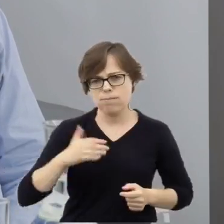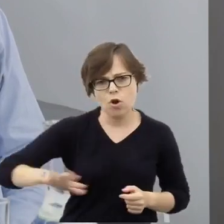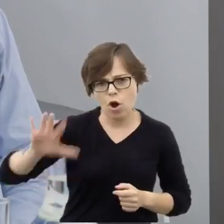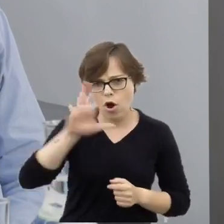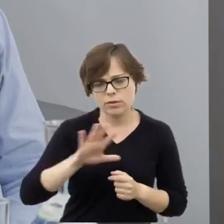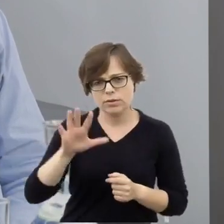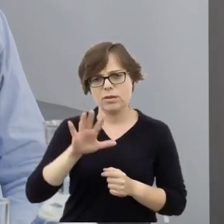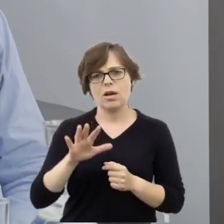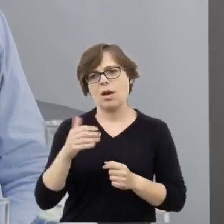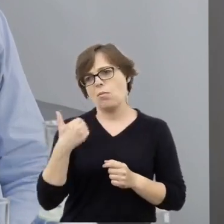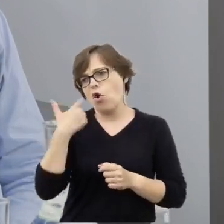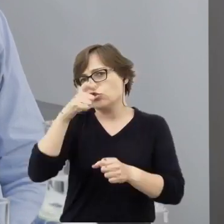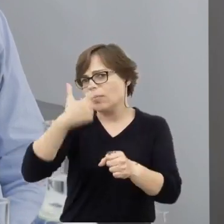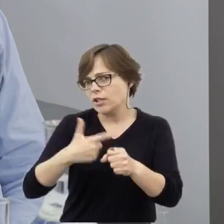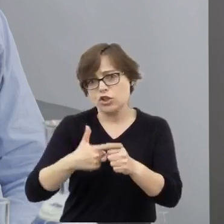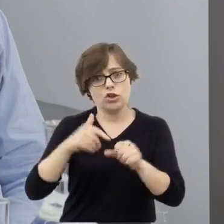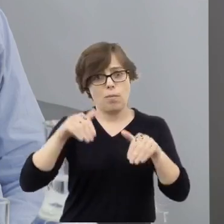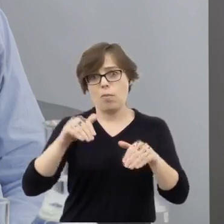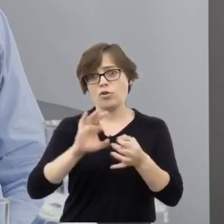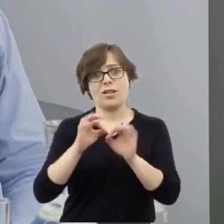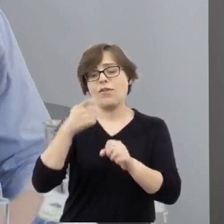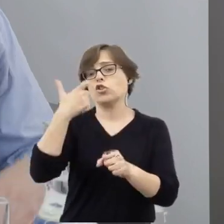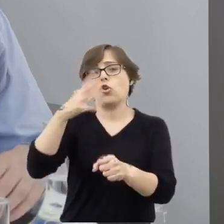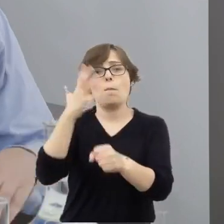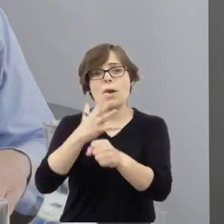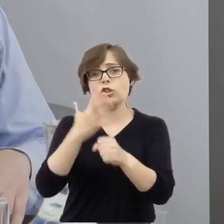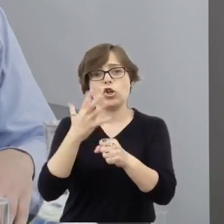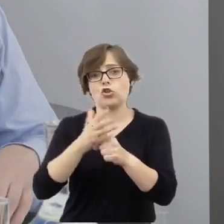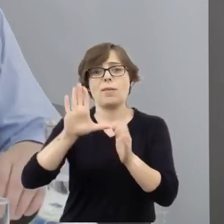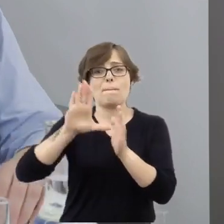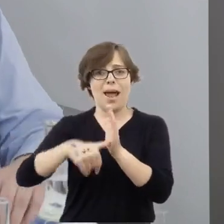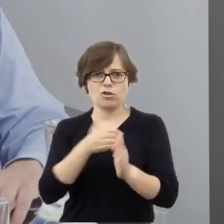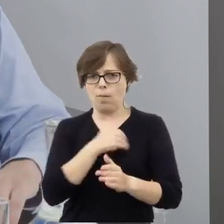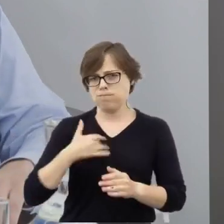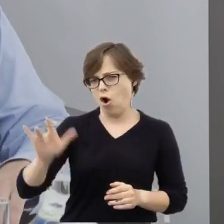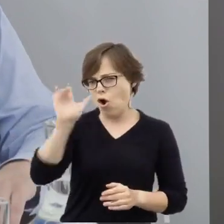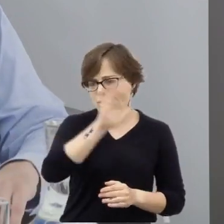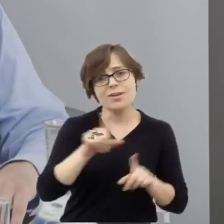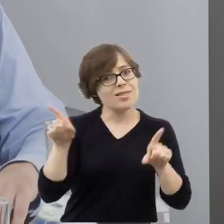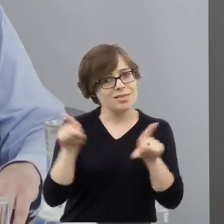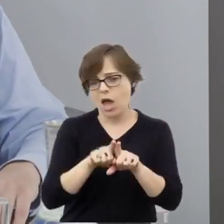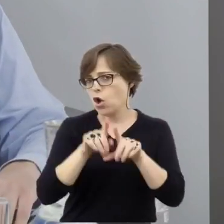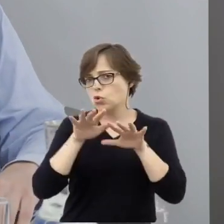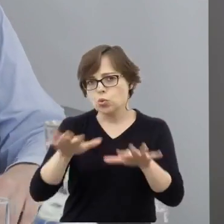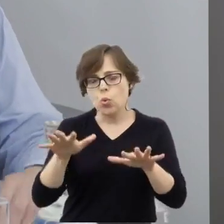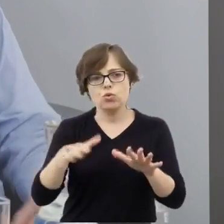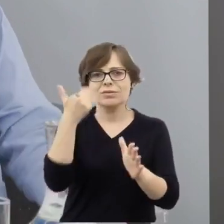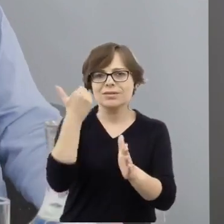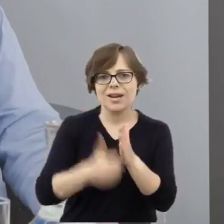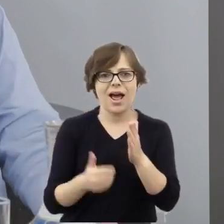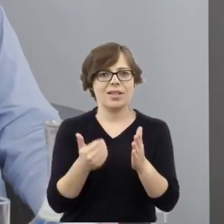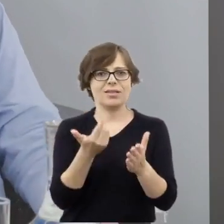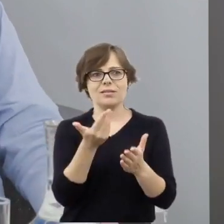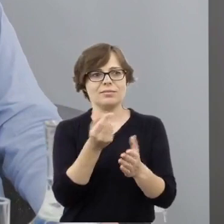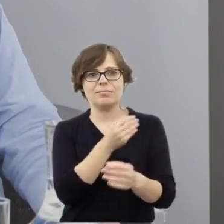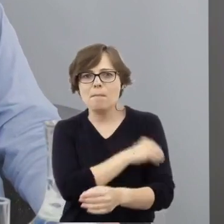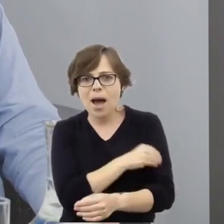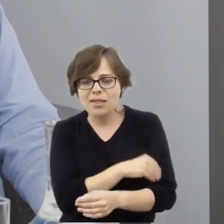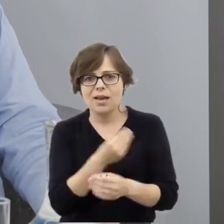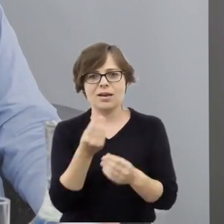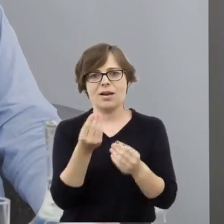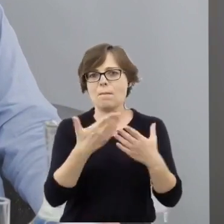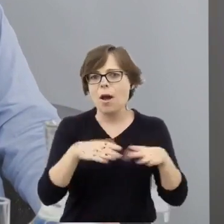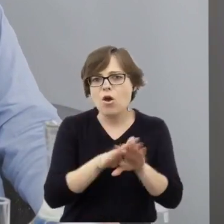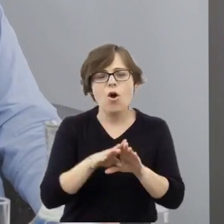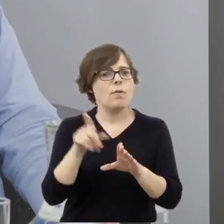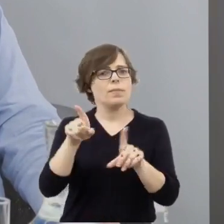Dotyczyła 120, być może nawet 150 polskich miast. I też doprowadziła do wielkich strat materialnych, doprowadziła do śmierci